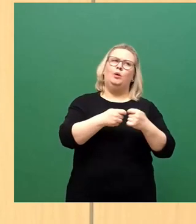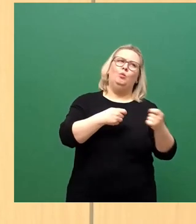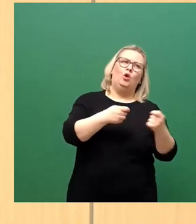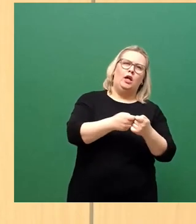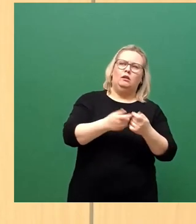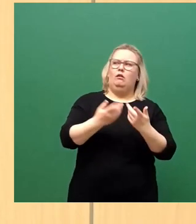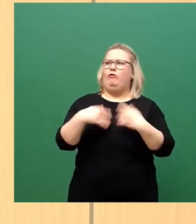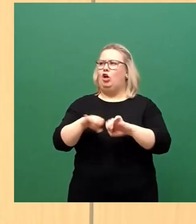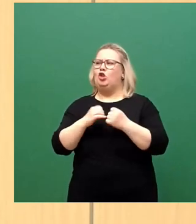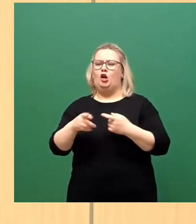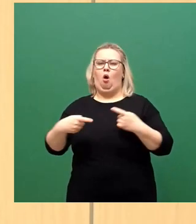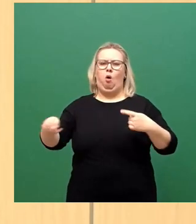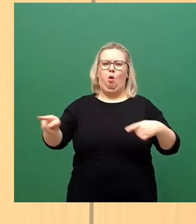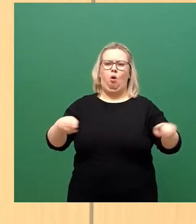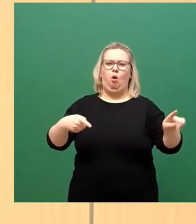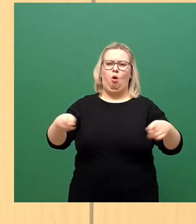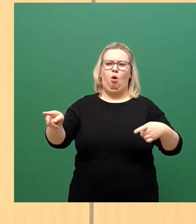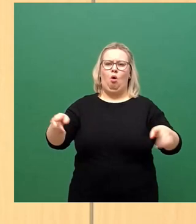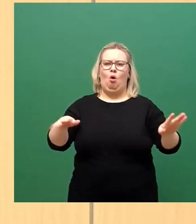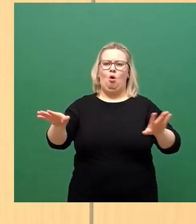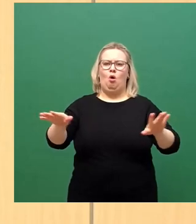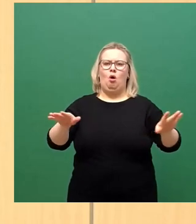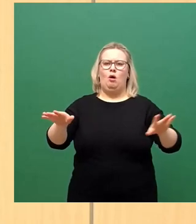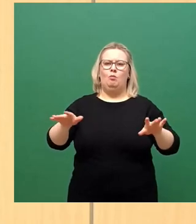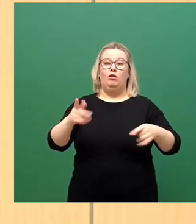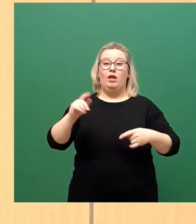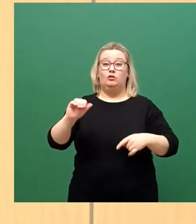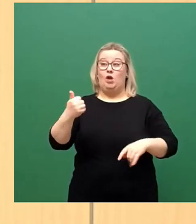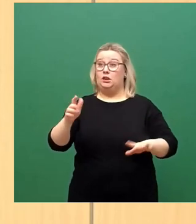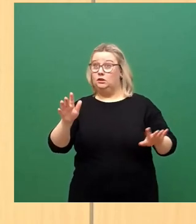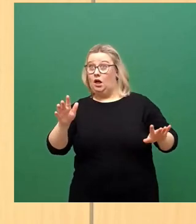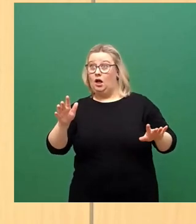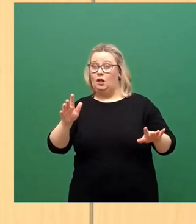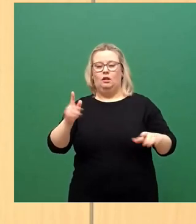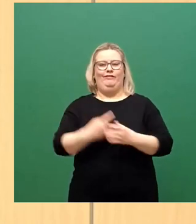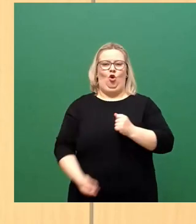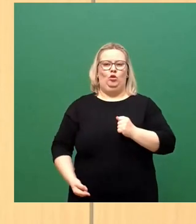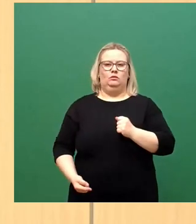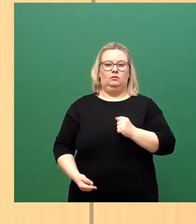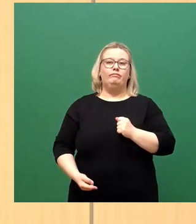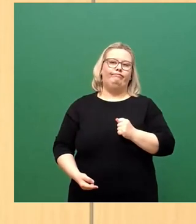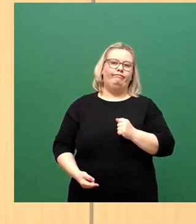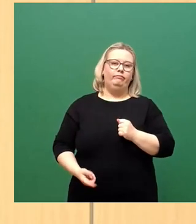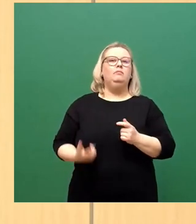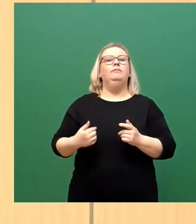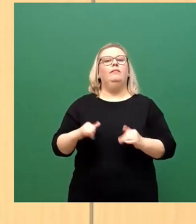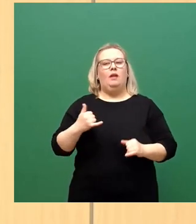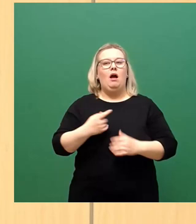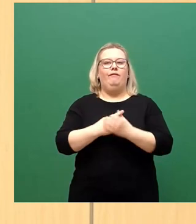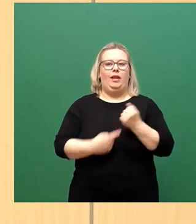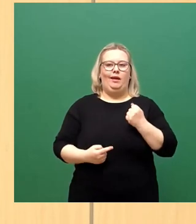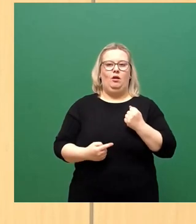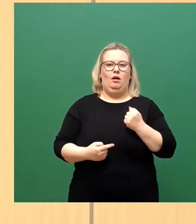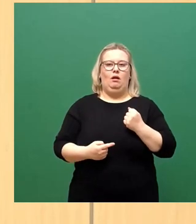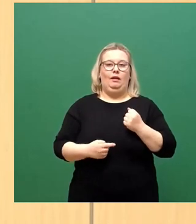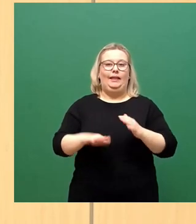hat, so frei nach dem Motto, wer sich zuerst bewegt, verliert. Ja, Verlierer gibt es in dieser Pandemie eine